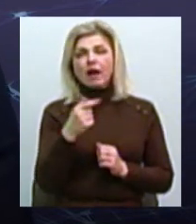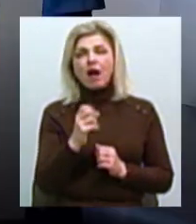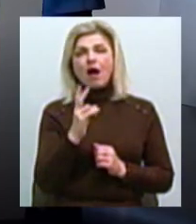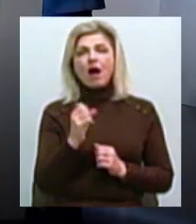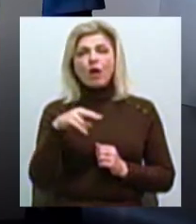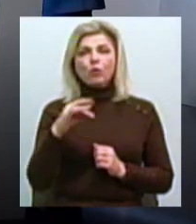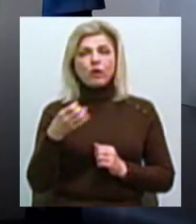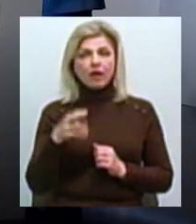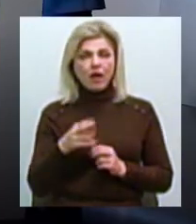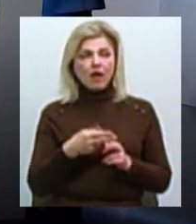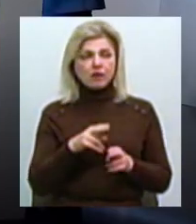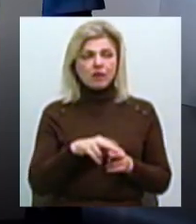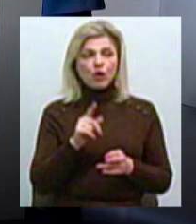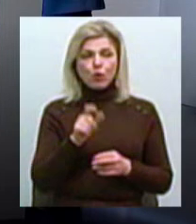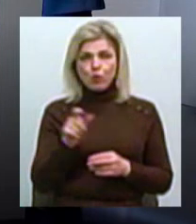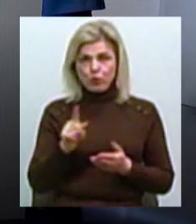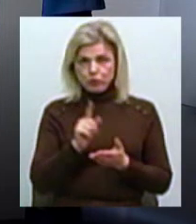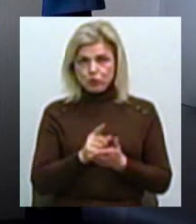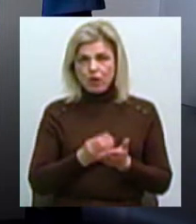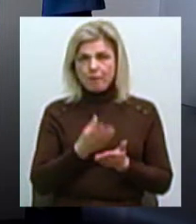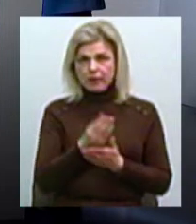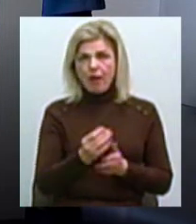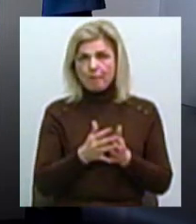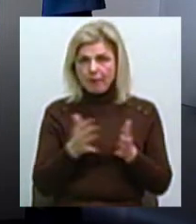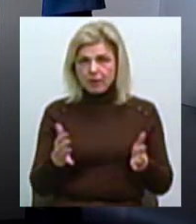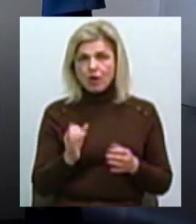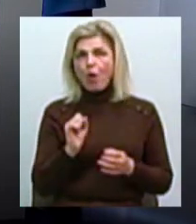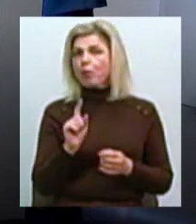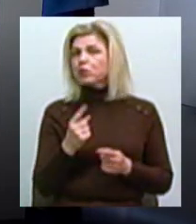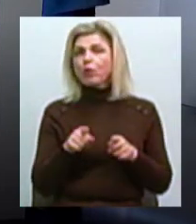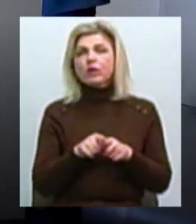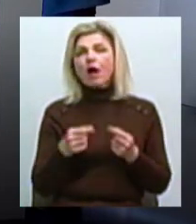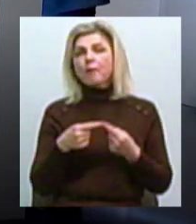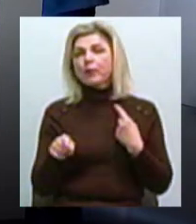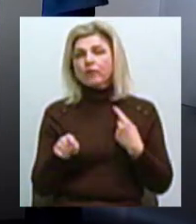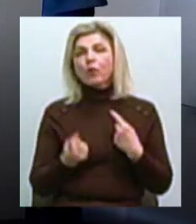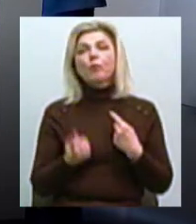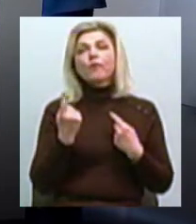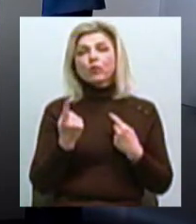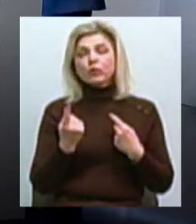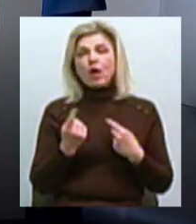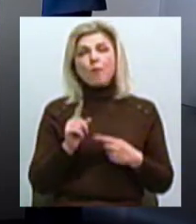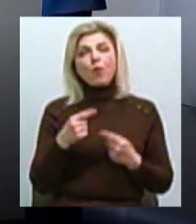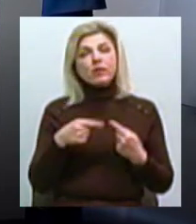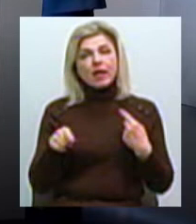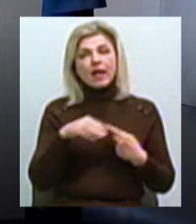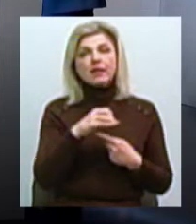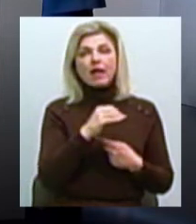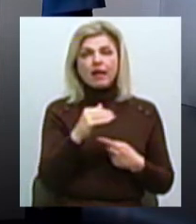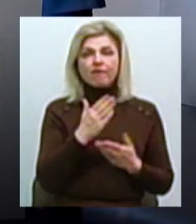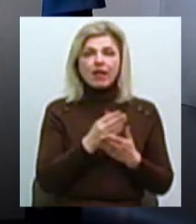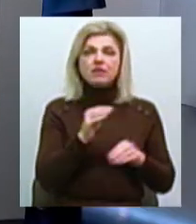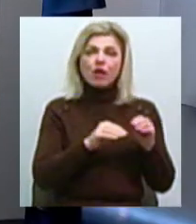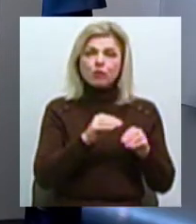не хочу сказати, що люди повинні платити більше, але чому така розбіжність виникла? Розбіжність виникає, тому що в тарифі є складова